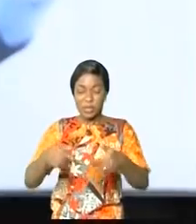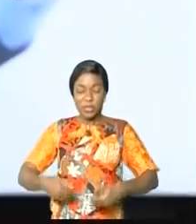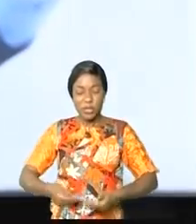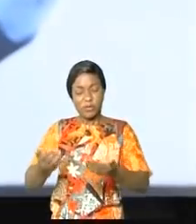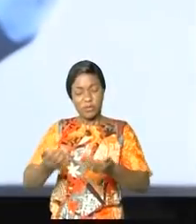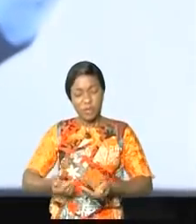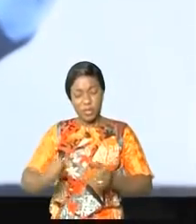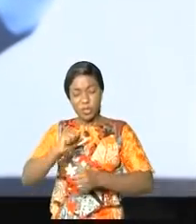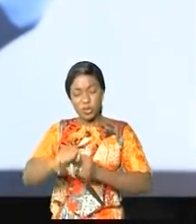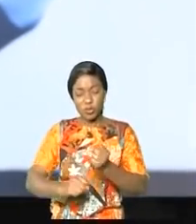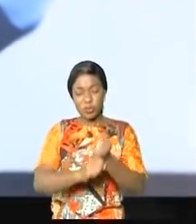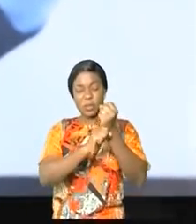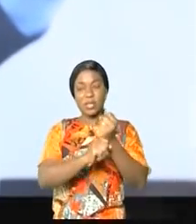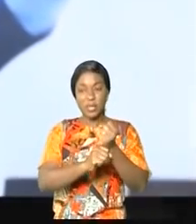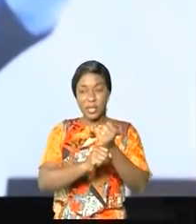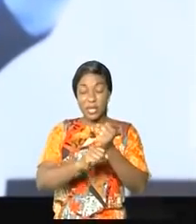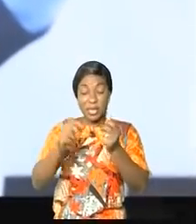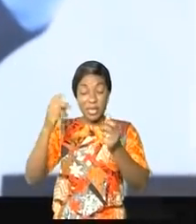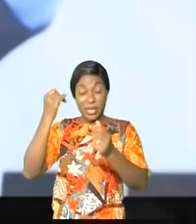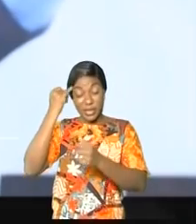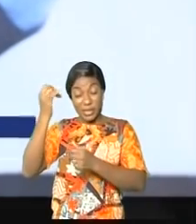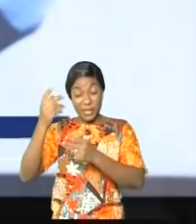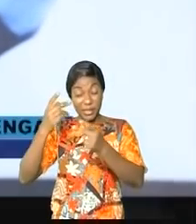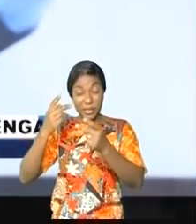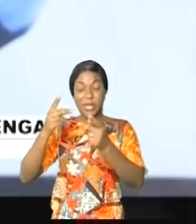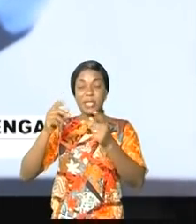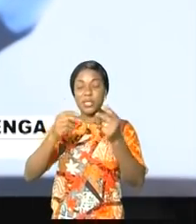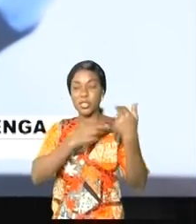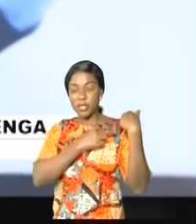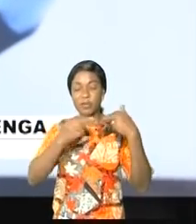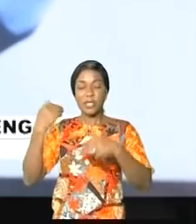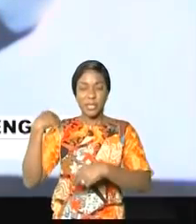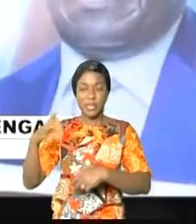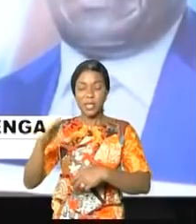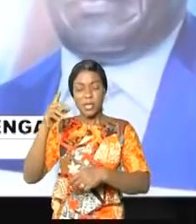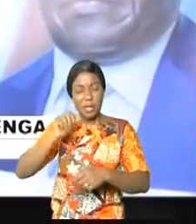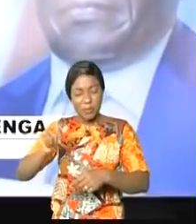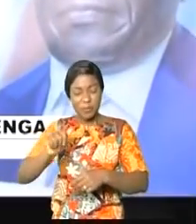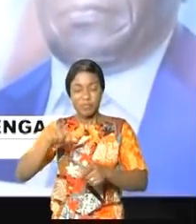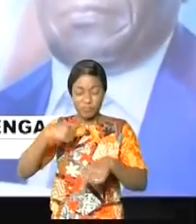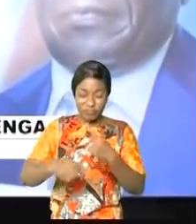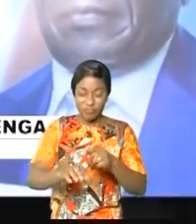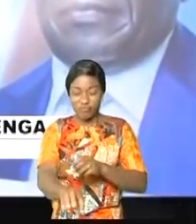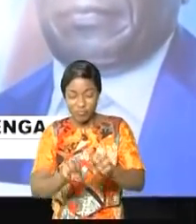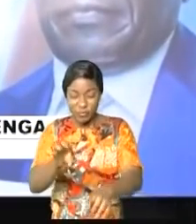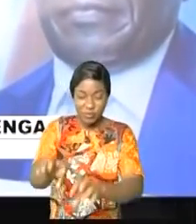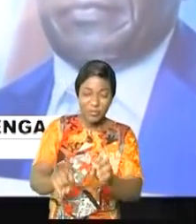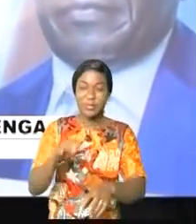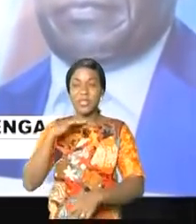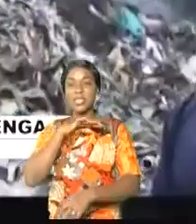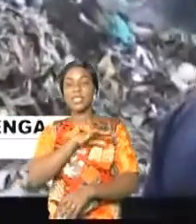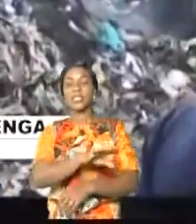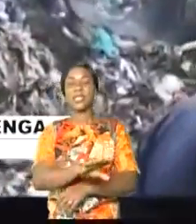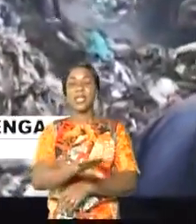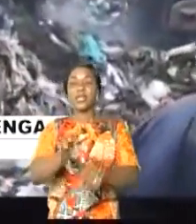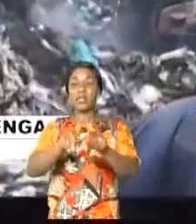soutenir l'action sociale du chef de l'État ont procédé au ramassage des déchets ça et là à l'intérieur du marché,